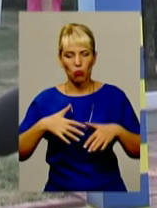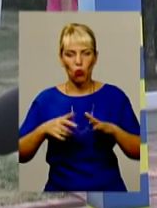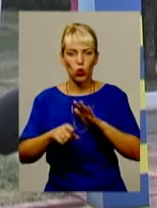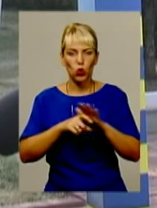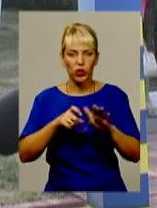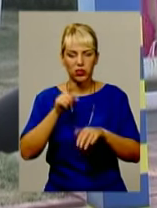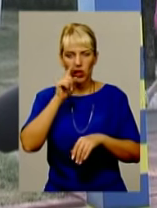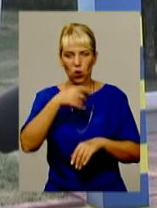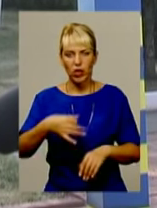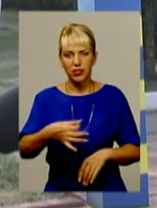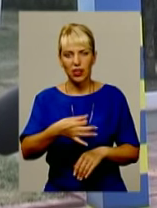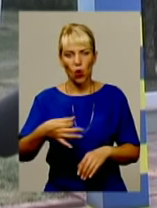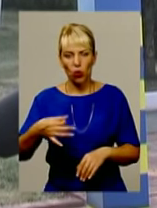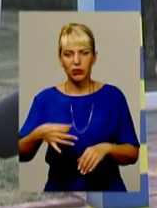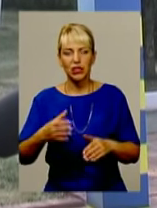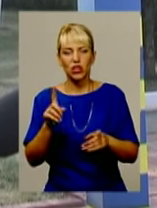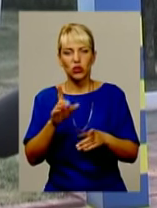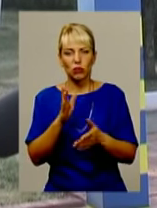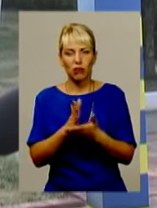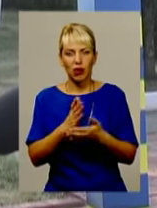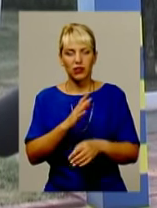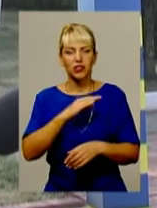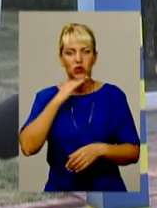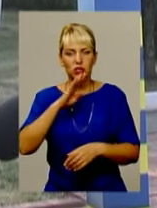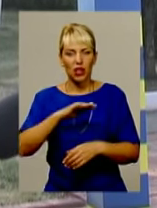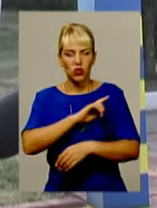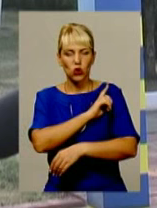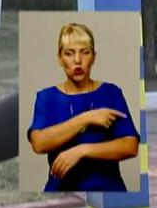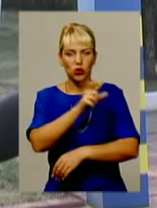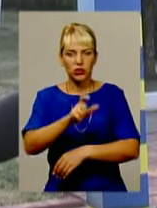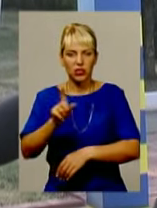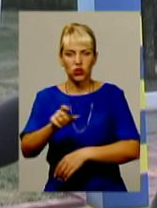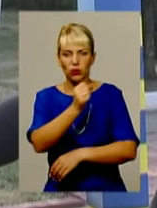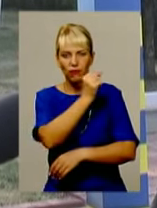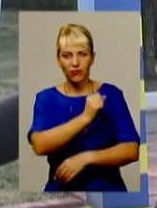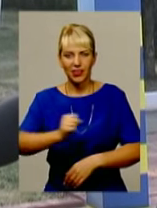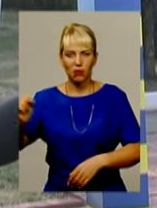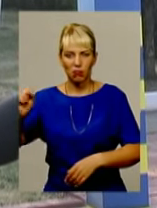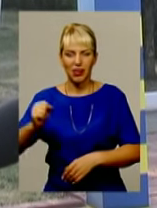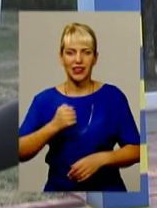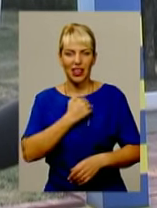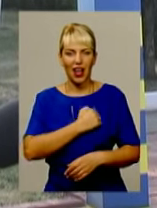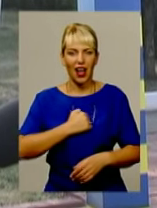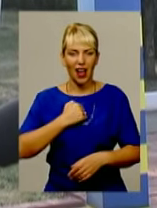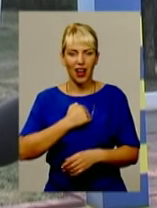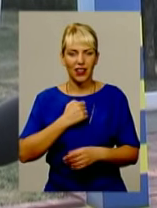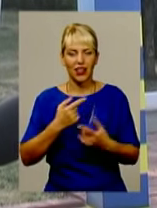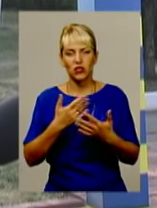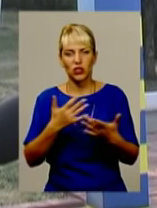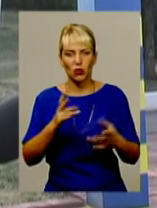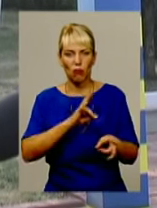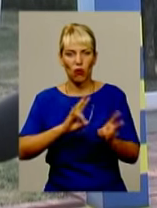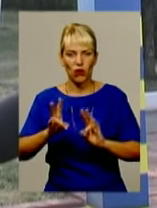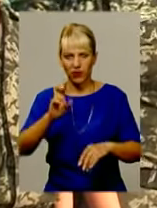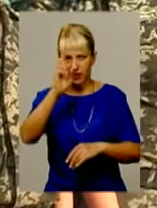Донецькій, Луганській області, мати достатньо сил для того, щоб відбити збройну агресію або іншого роду провокації на